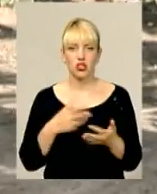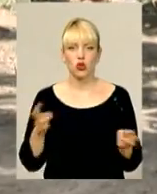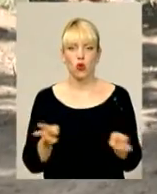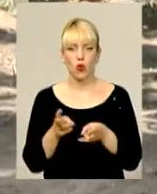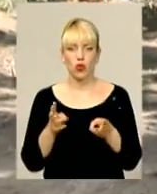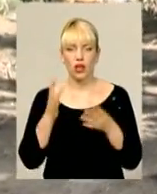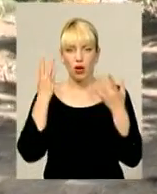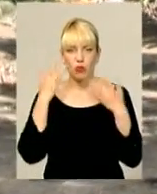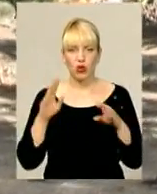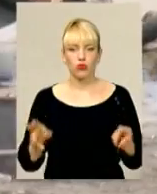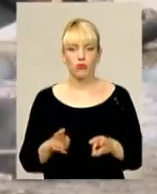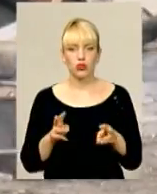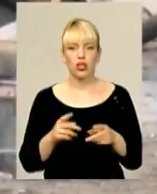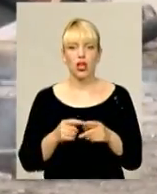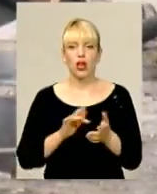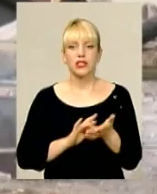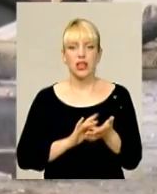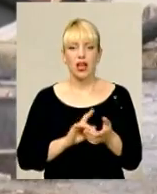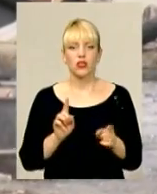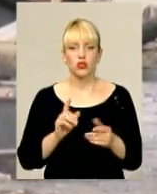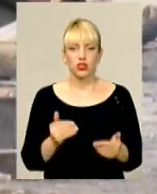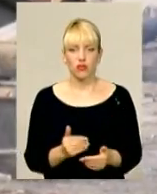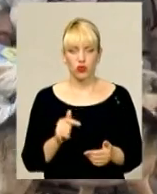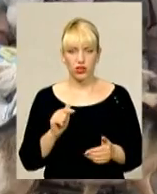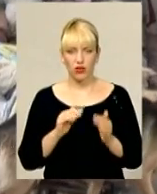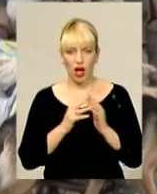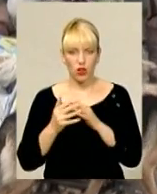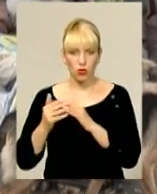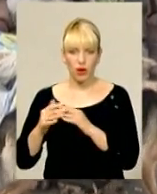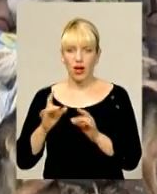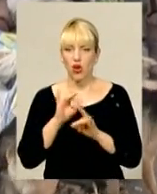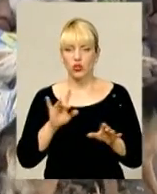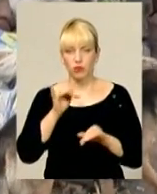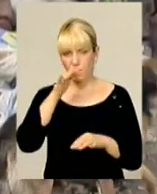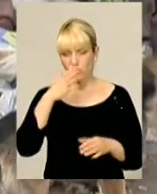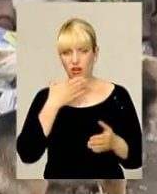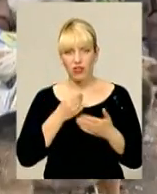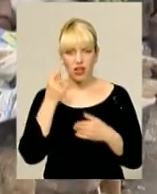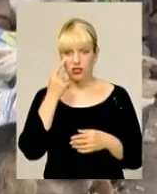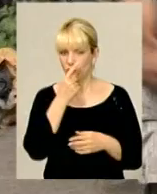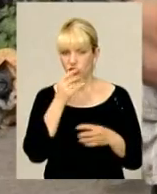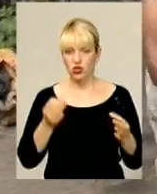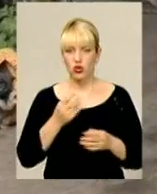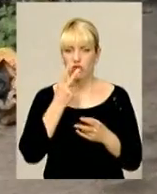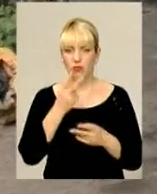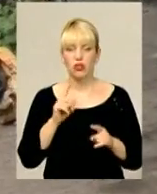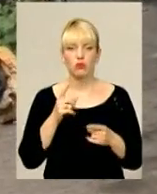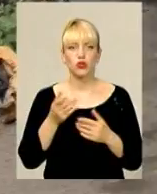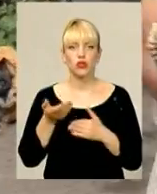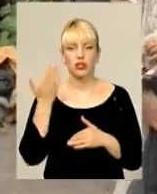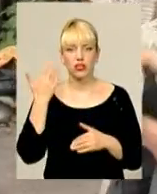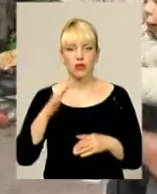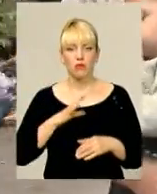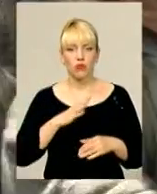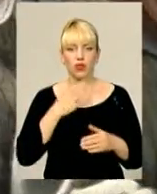раптову пожежу роми, що живуть у халупах, зараз розповісти не можуть. Кажуть, на власні очі нічого не бачили, бо саме тоді були